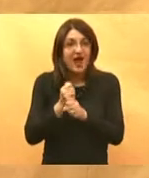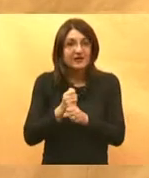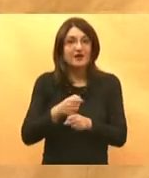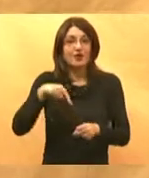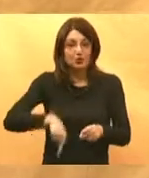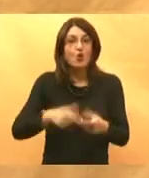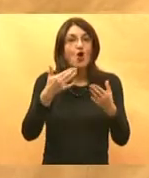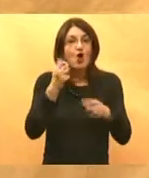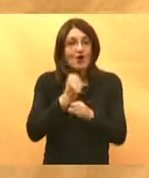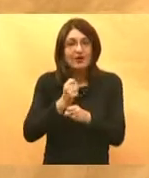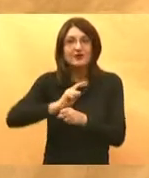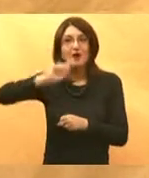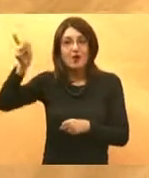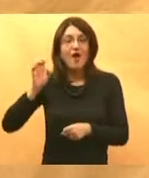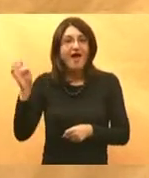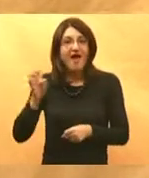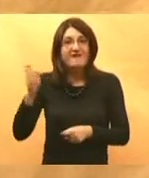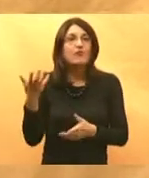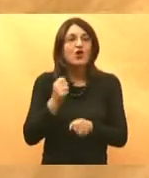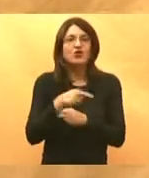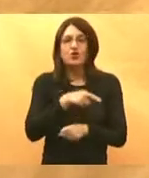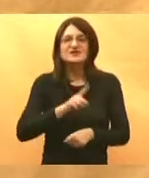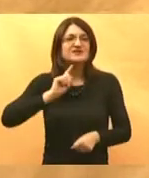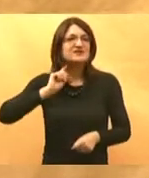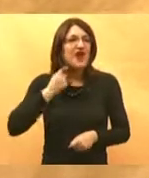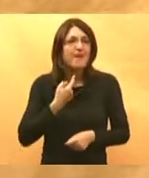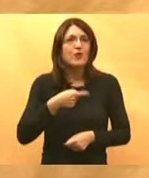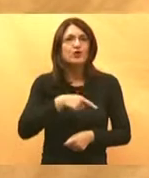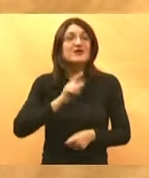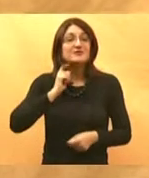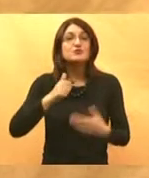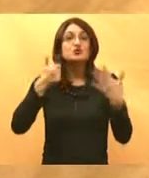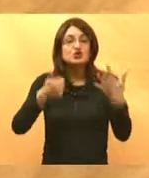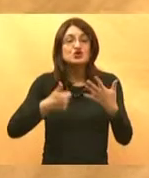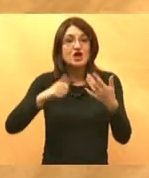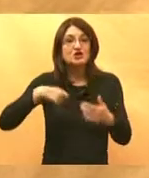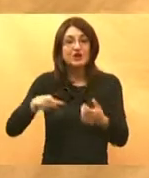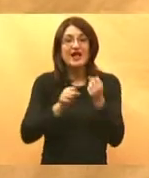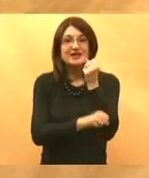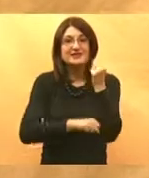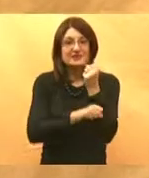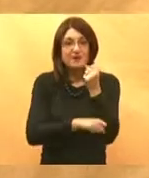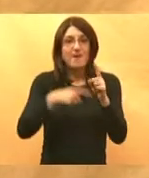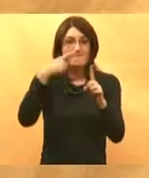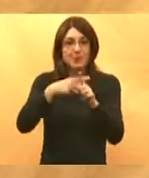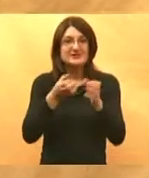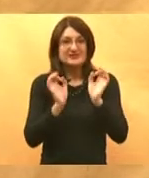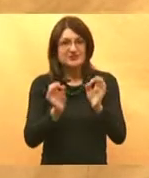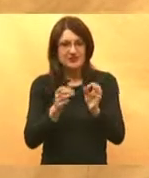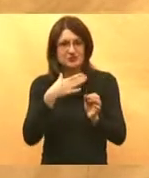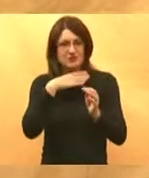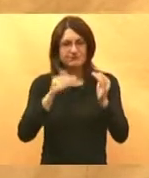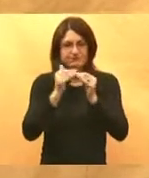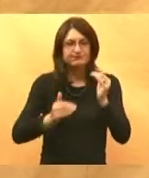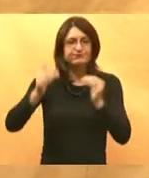radi u Hrvatskoj to je stvarno sramotno za tu struku sramotno za šest godina studija plus specializaciju i sramotno za